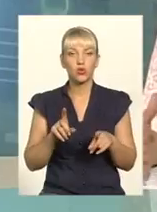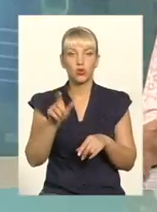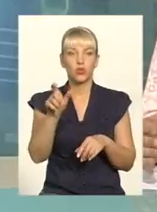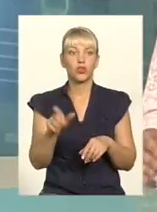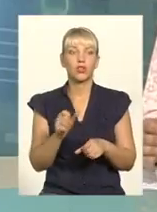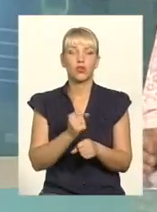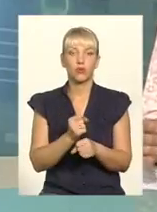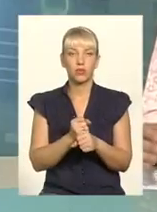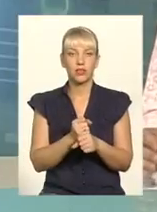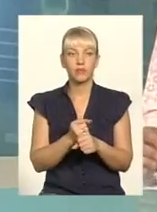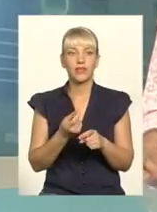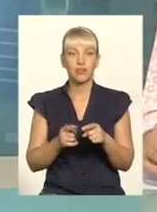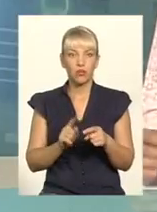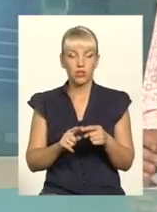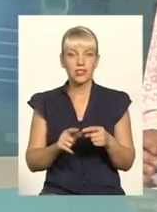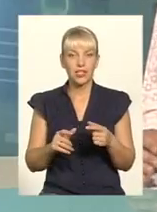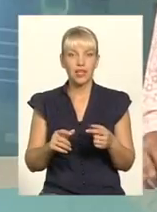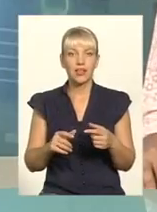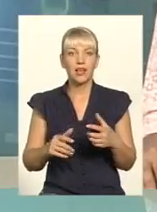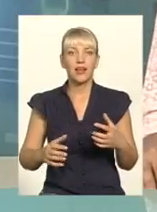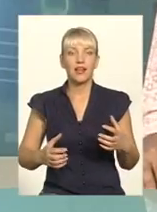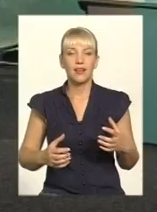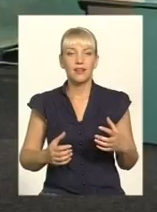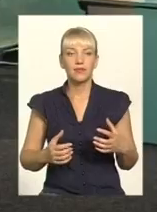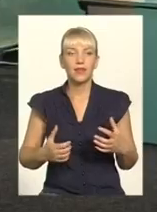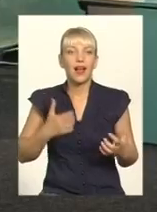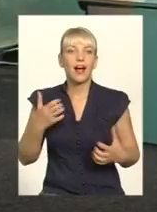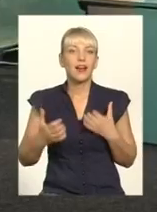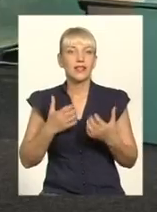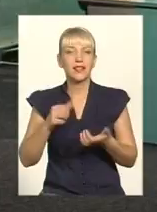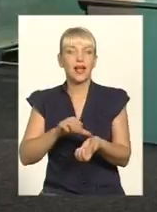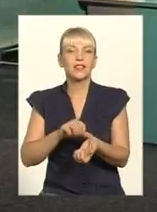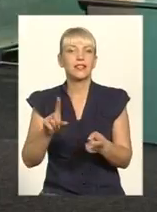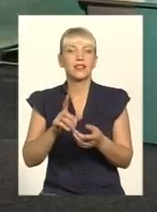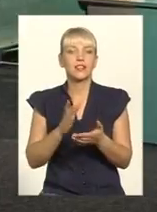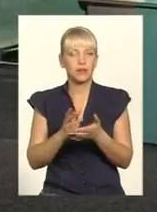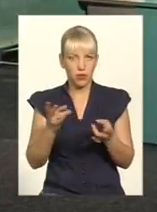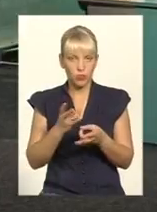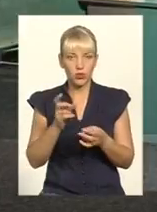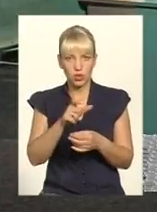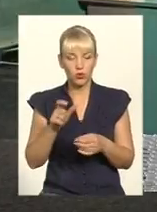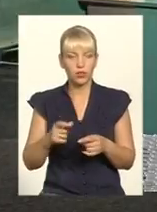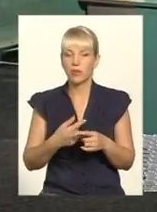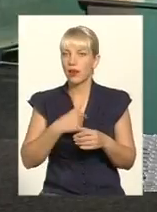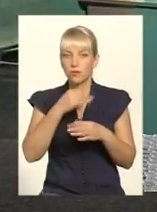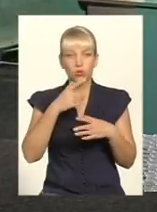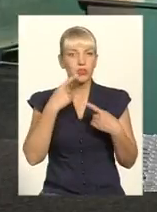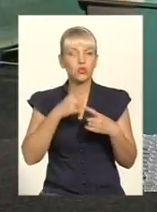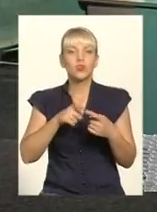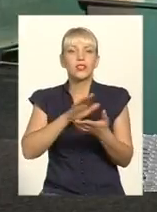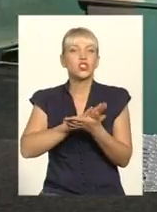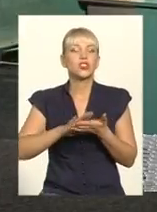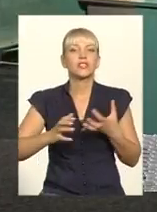Тобто це адреналін, який необхідний людині. Ви знаєте, я би не сказала, що це є чисто адреналін. Я би